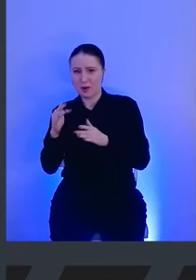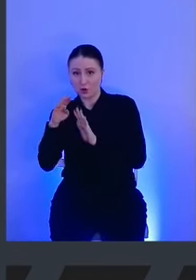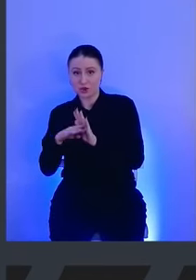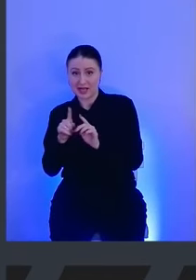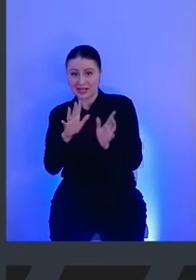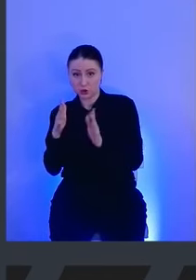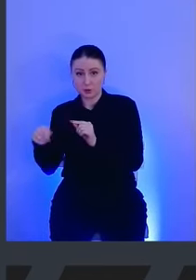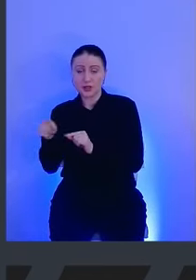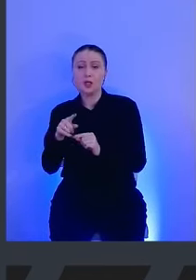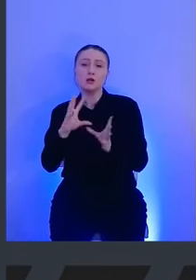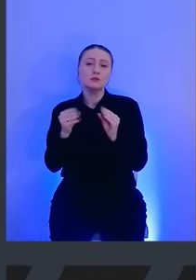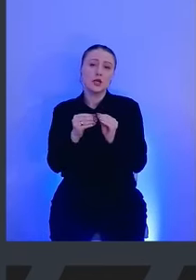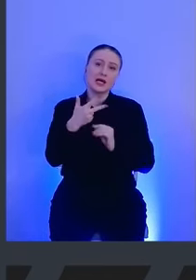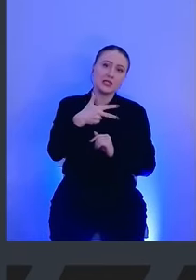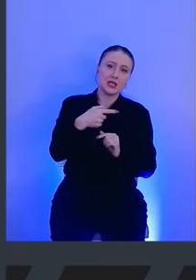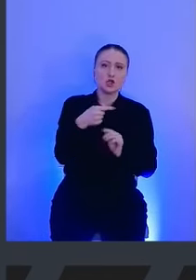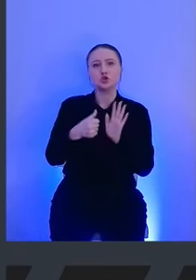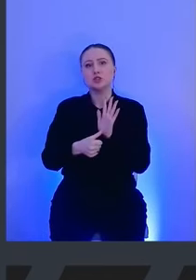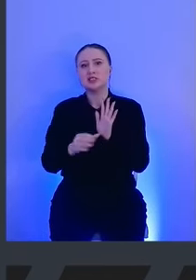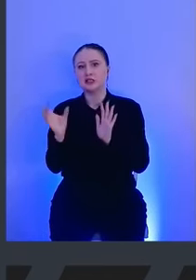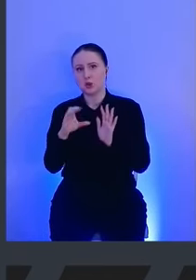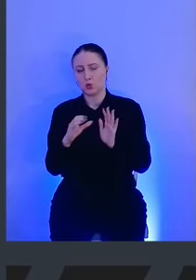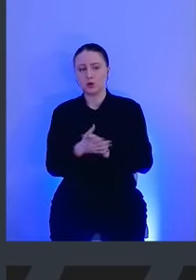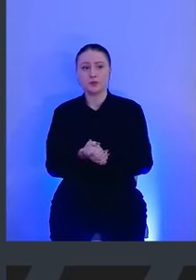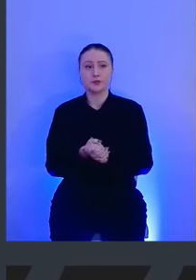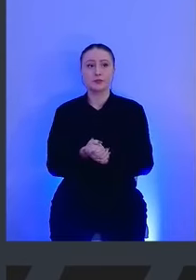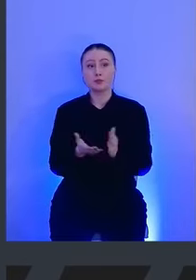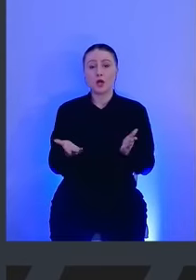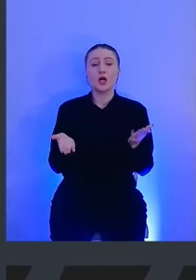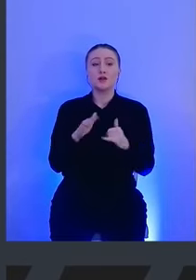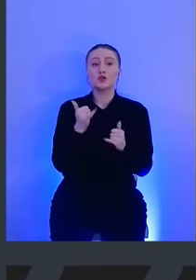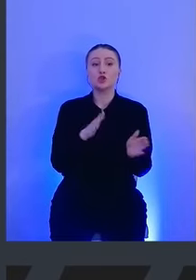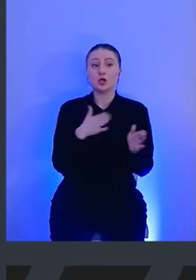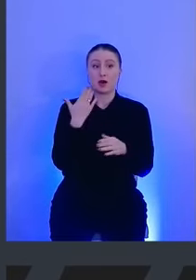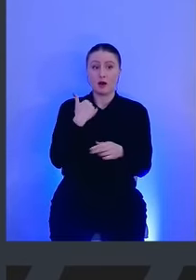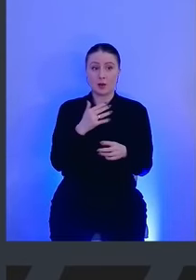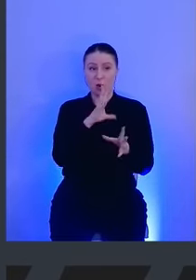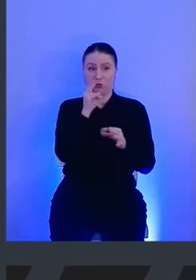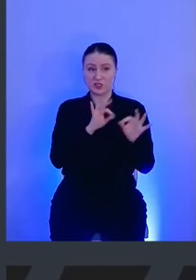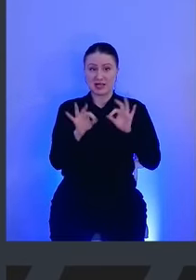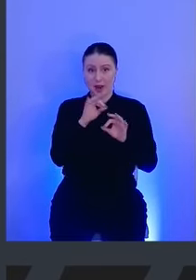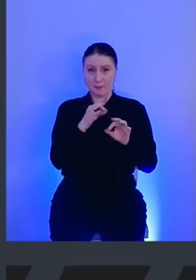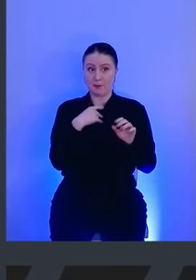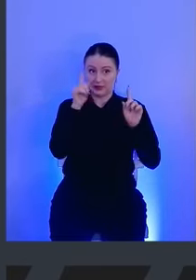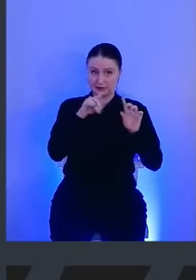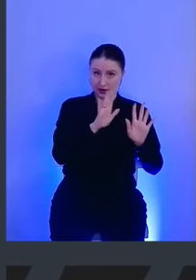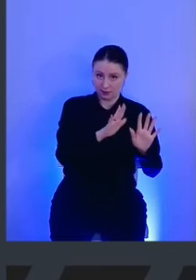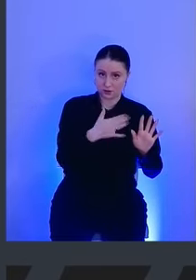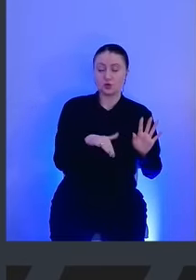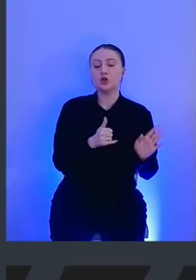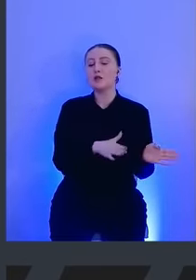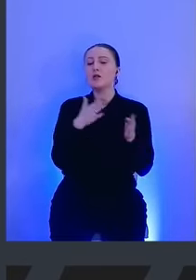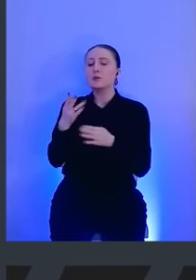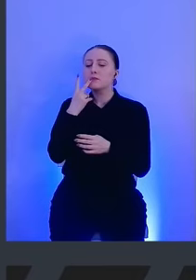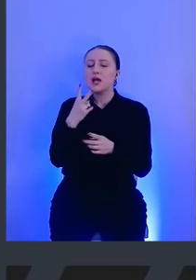составляет 30-60 секунд. Давайте вот теперь, когда мы рассмотрели общую схему, как это работает, мы посмотрим